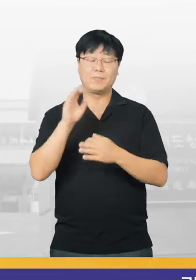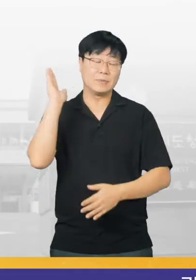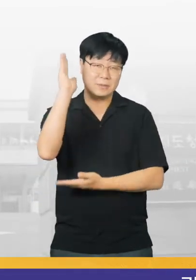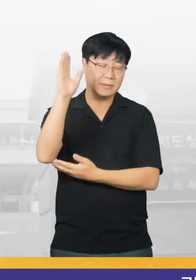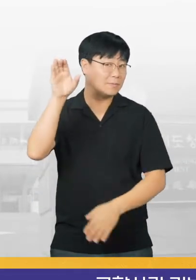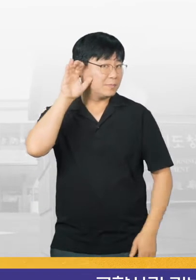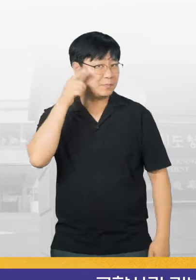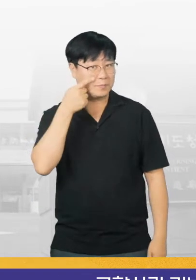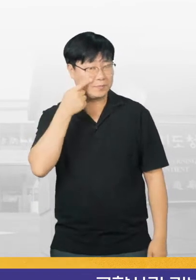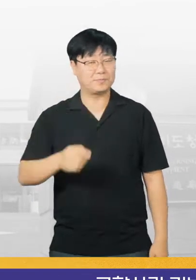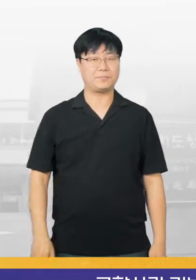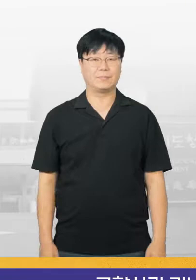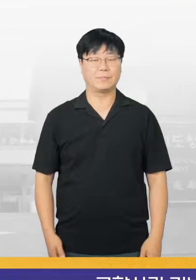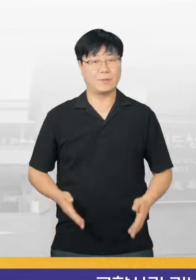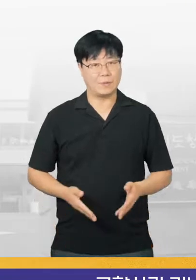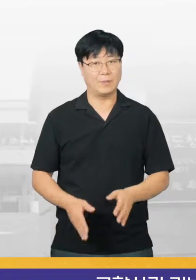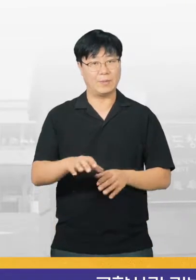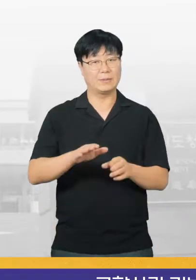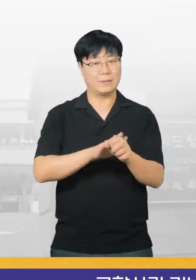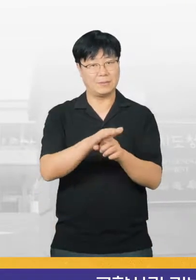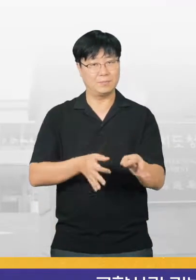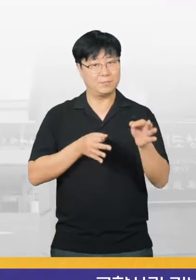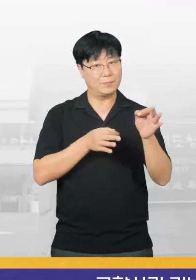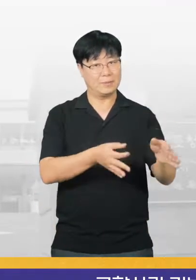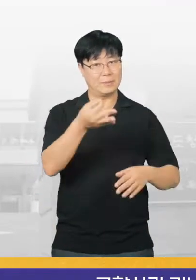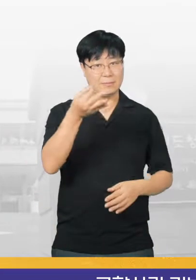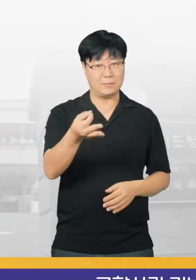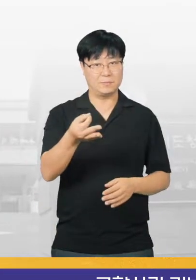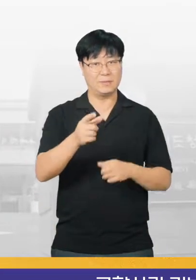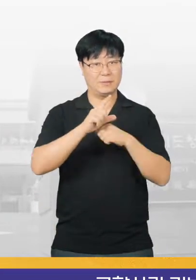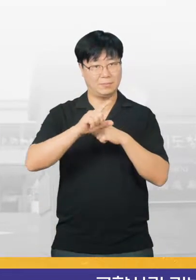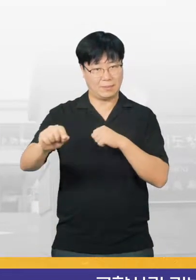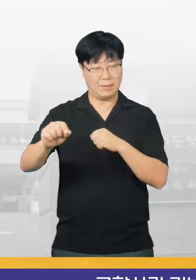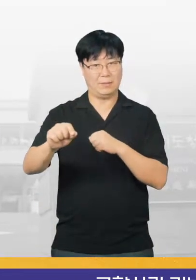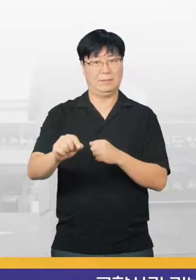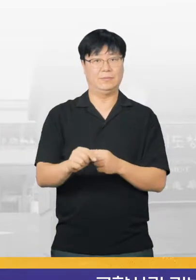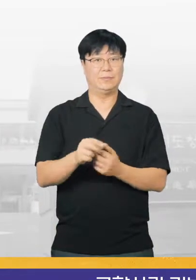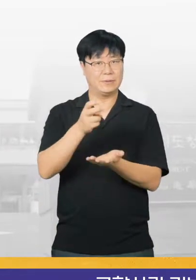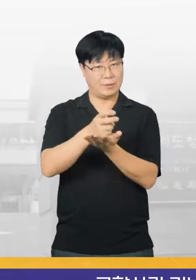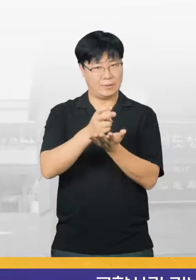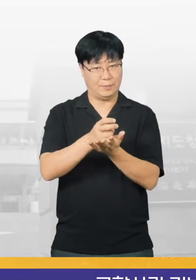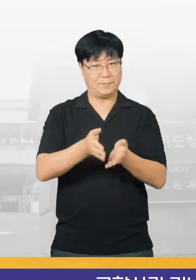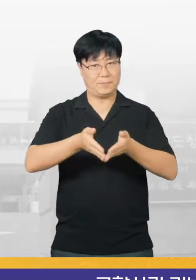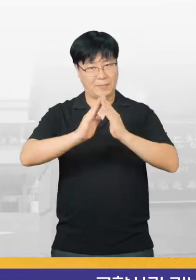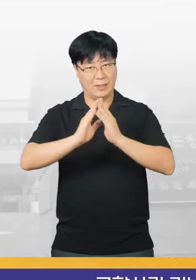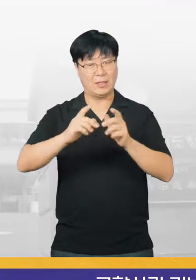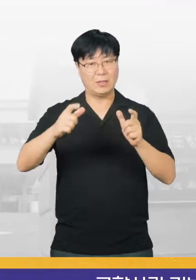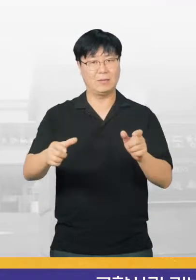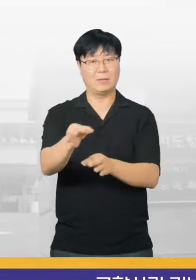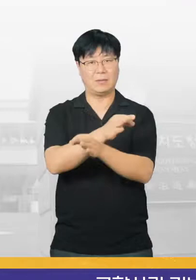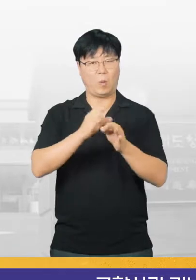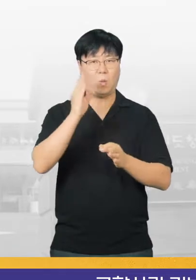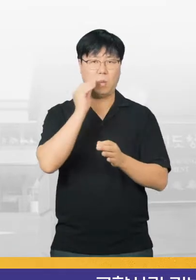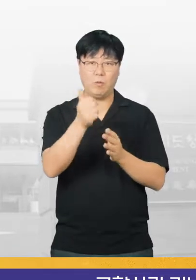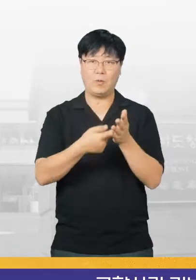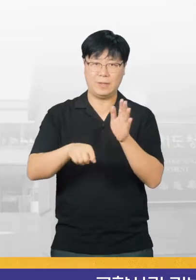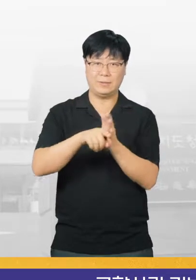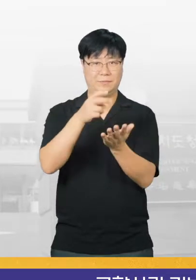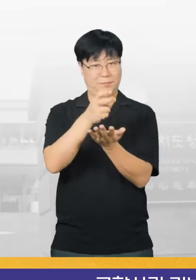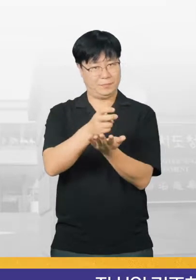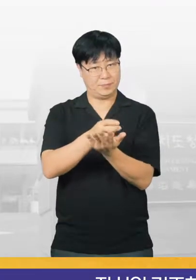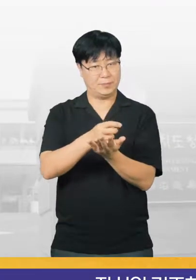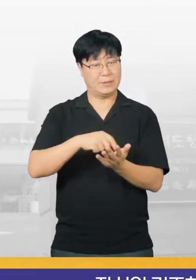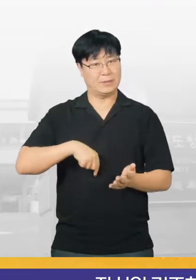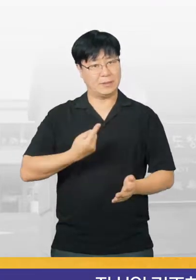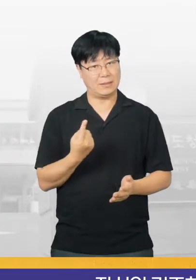고향사랑 기부금은 지방재정을 확충하고 지역 경제를 활성화하기 위한 제도로서